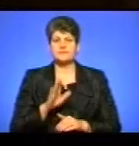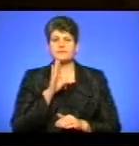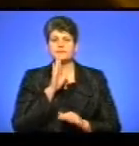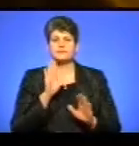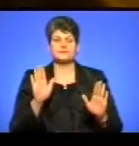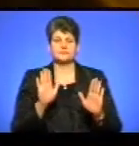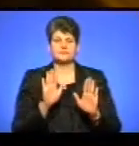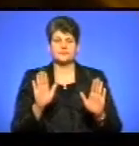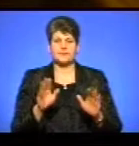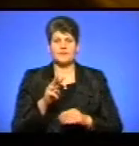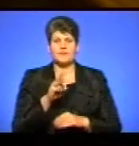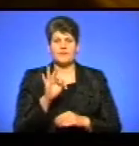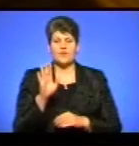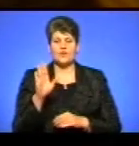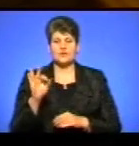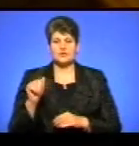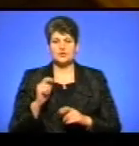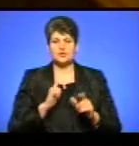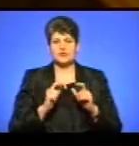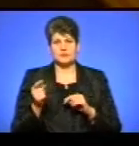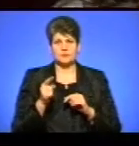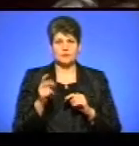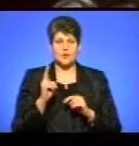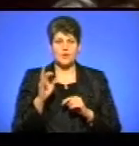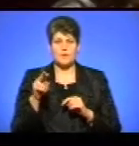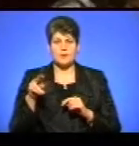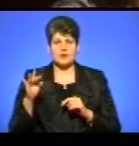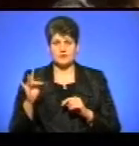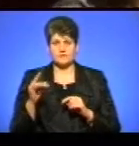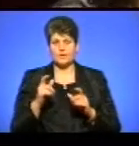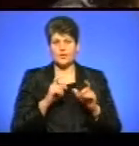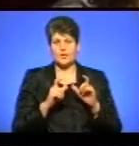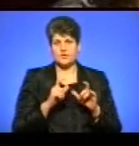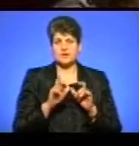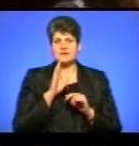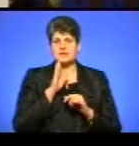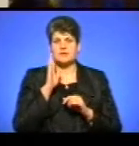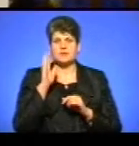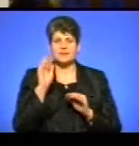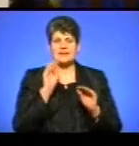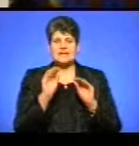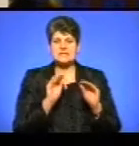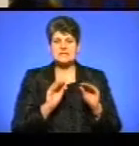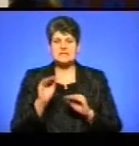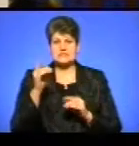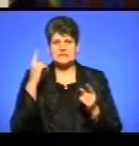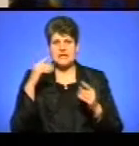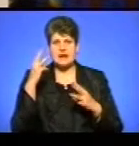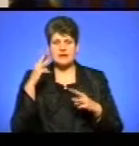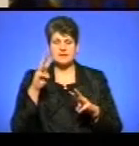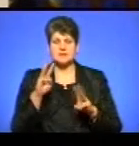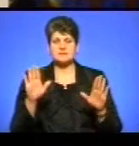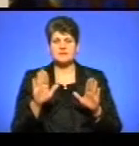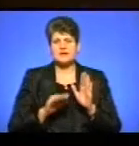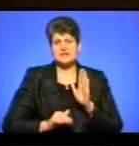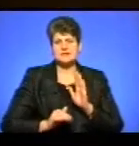Марія Мольтан – студентка Тернопільського кооперативного коледжу. Дівчина – майбутній дизайнер, але з дитинства співає, тому бере